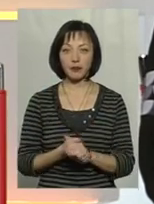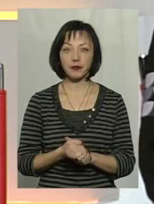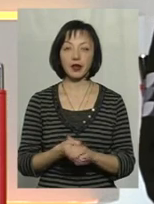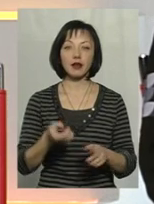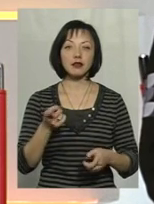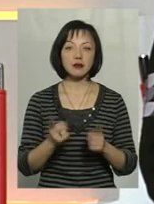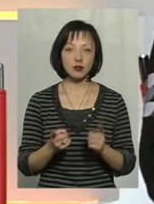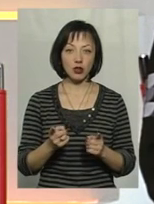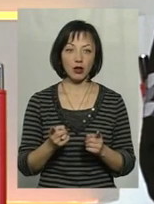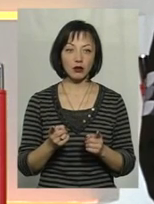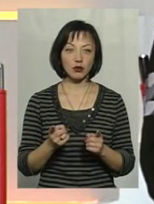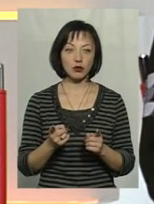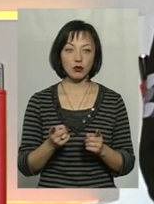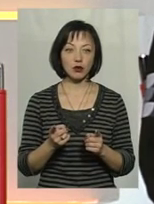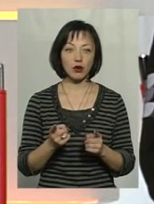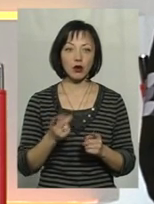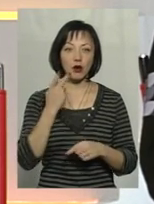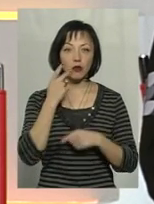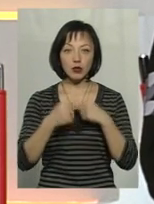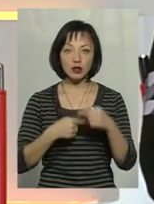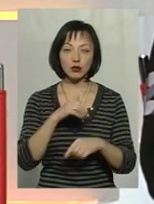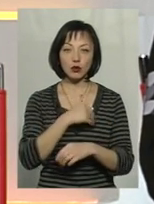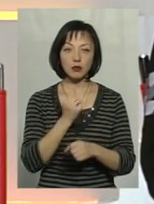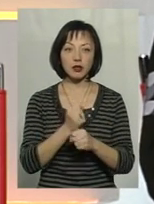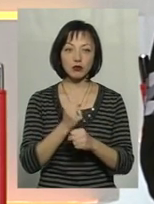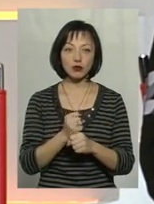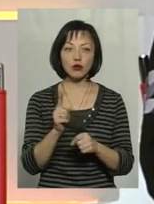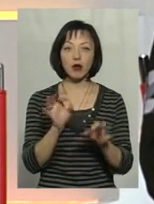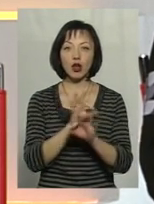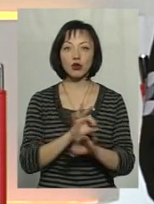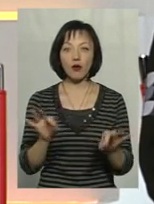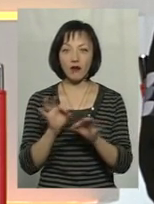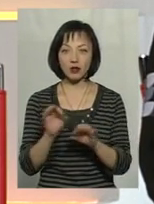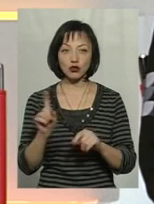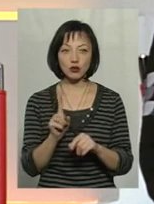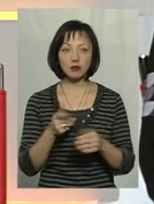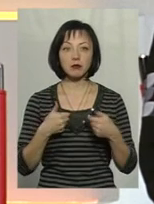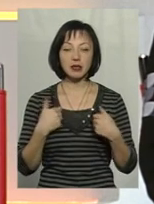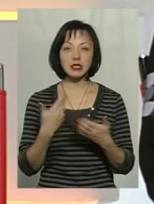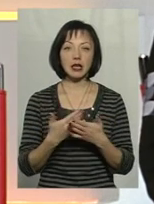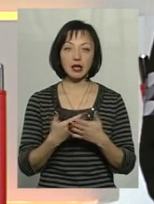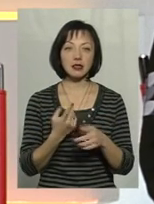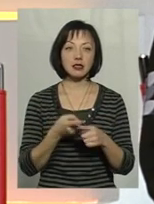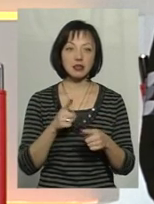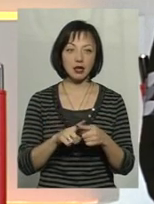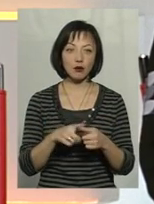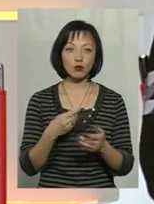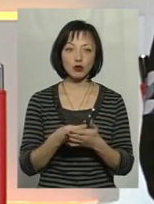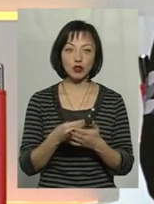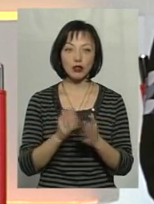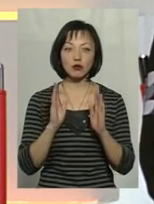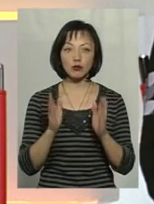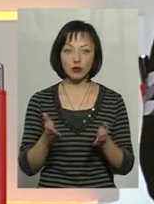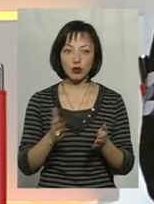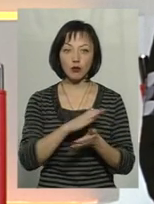звичайно, постійно хочеться працювати над тим, щоб довершити щось. І мені здається, що цей бюджет буде